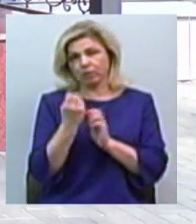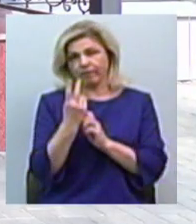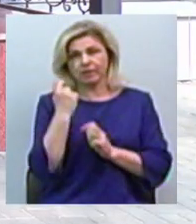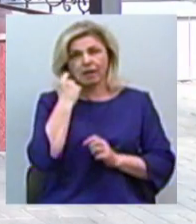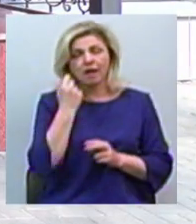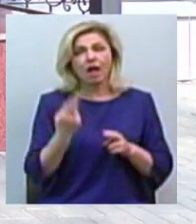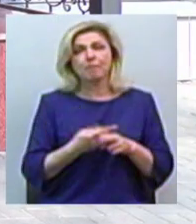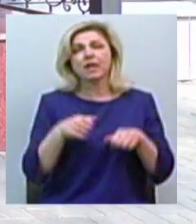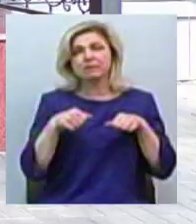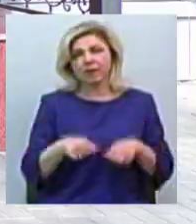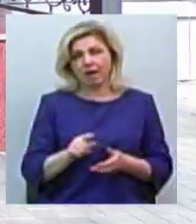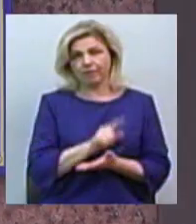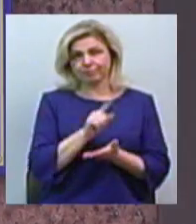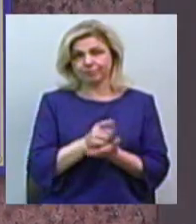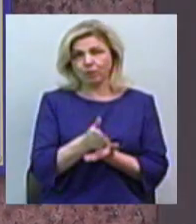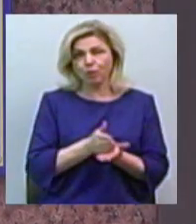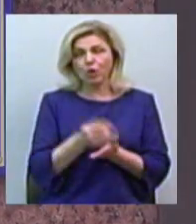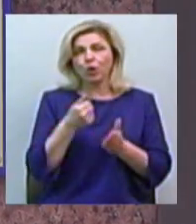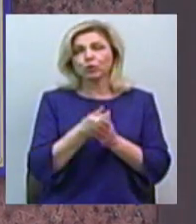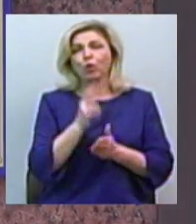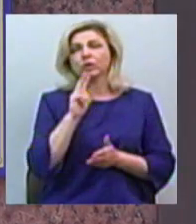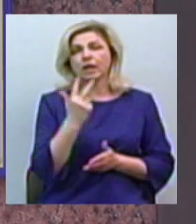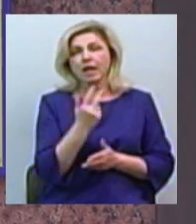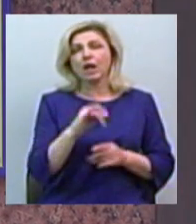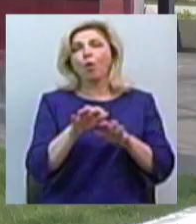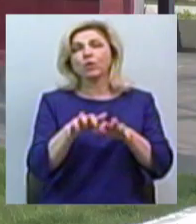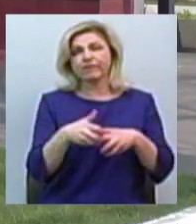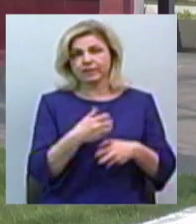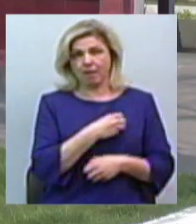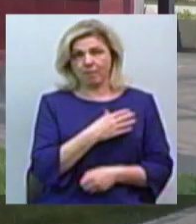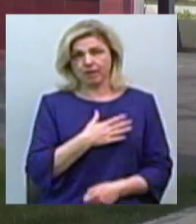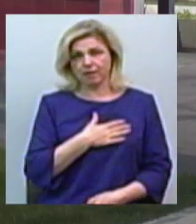Без права обіймати певні посади до 3 років та з конфіскацією майна.